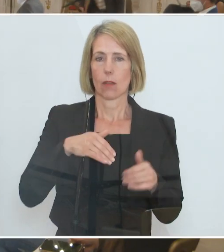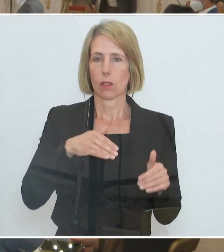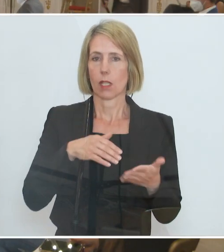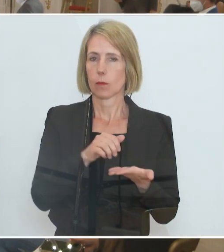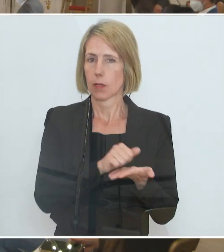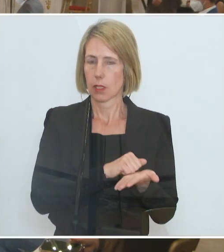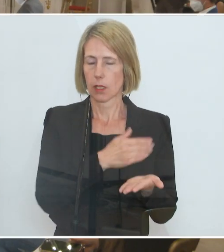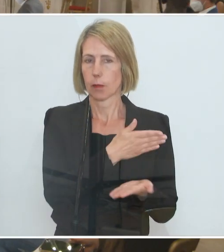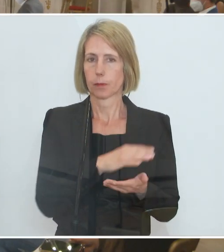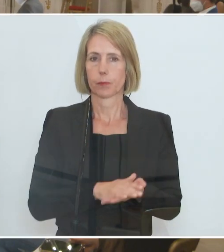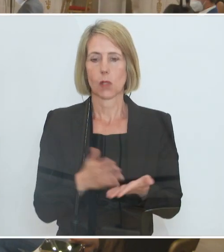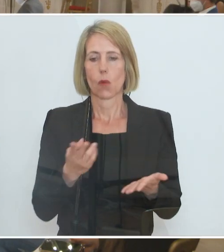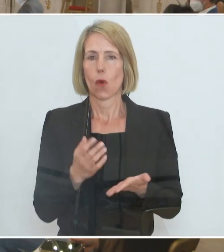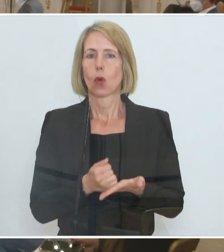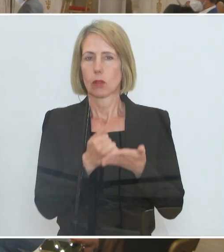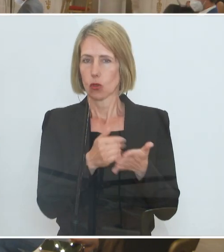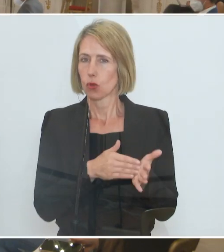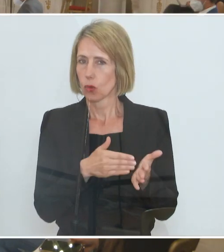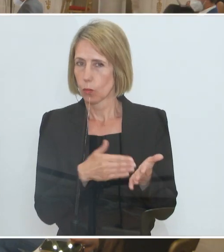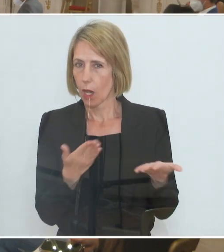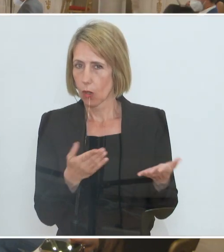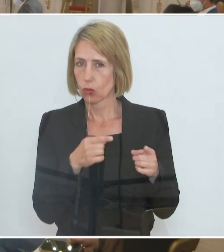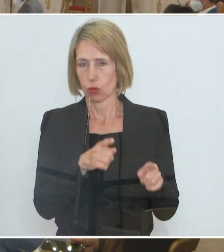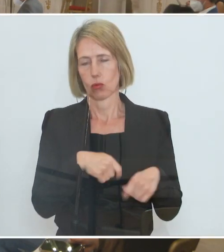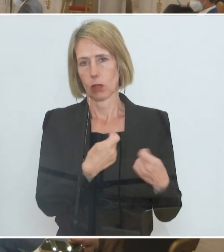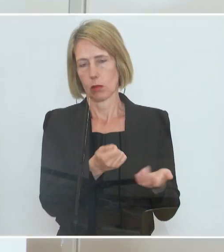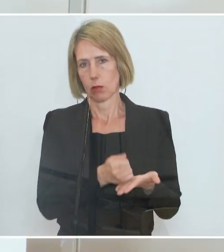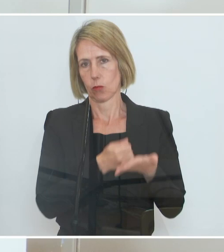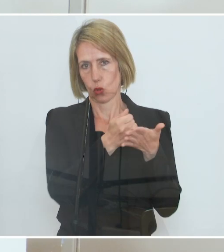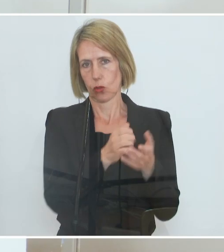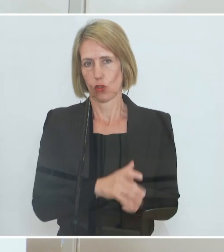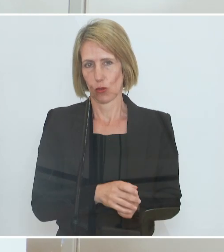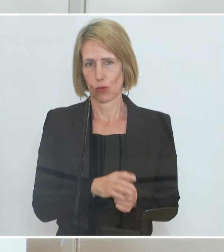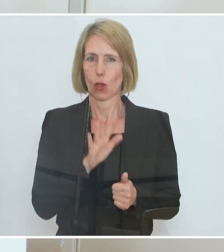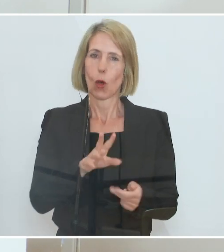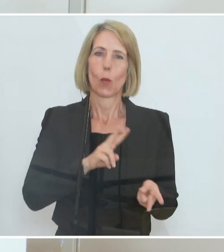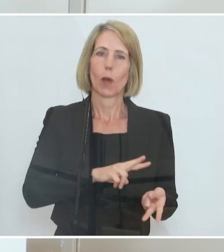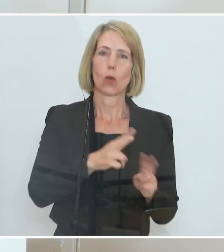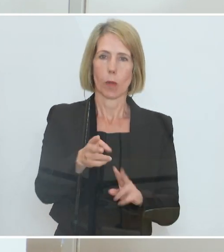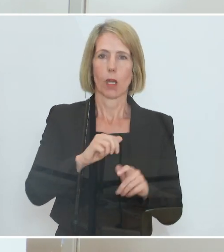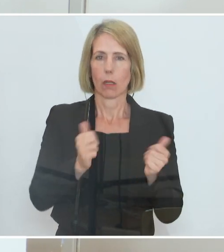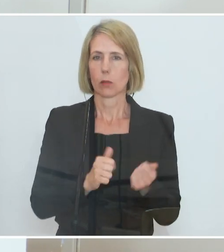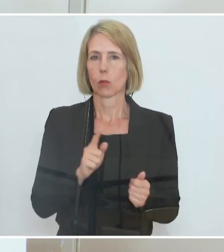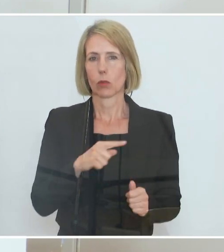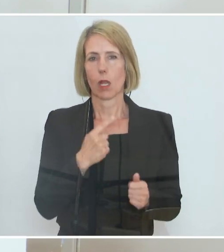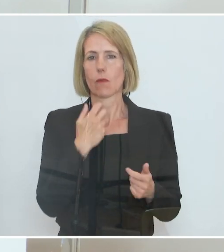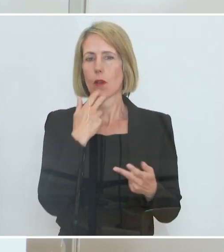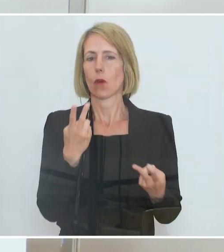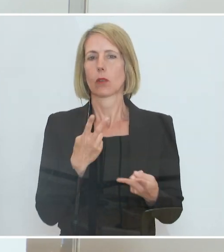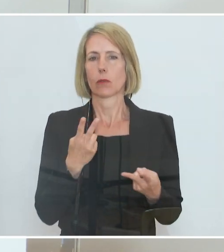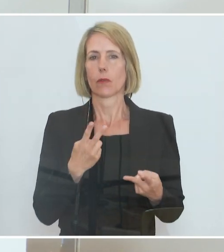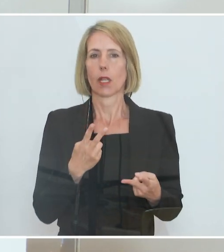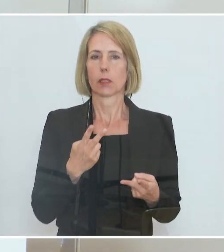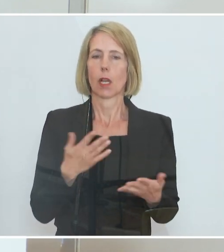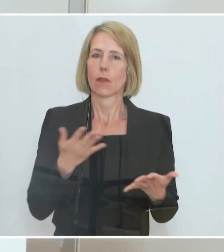Dort, wo es Unterstützung braucht, wird es sie natürlich geben. Wir haben aber absichtlich bei dem Übergangsmodell darauf Wert gelegt, dass wir möglichst nah an der